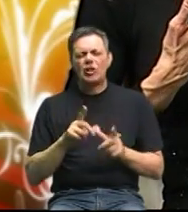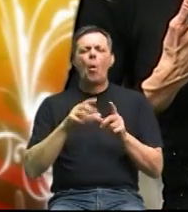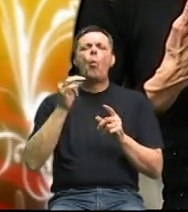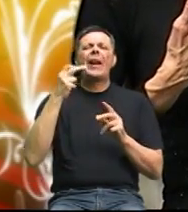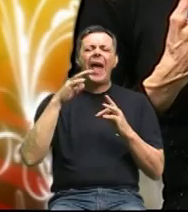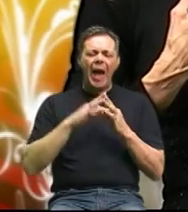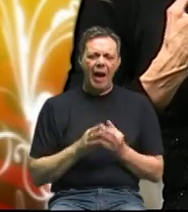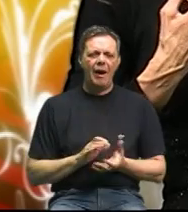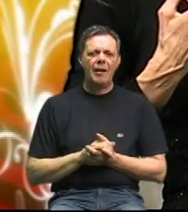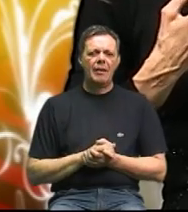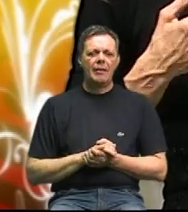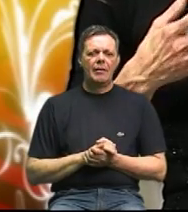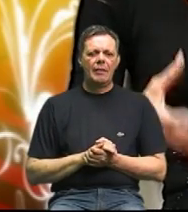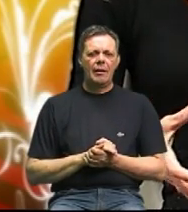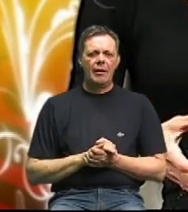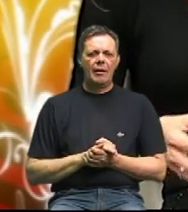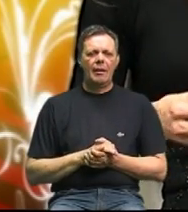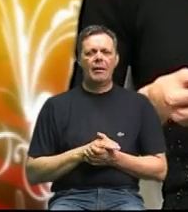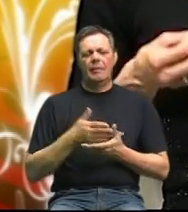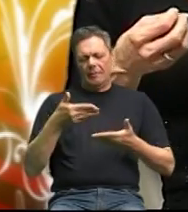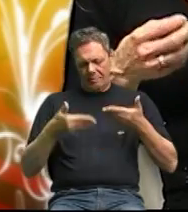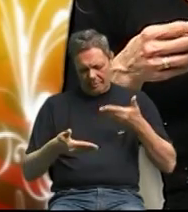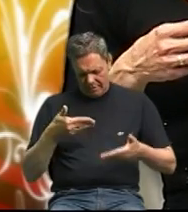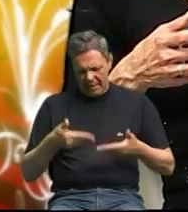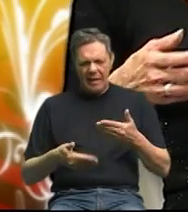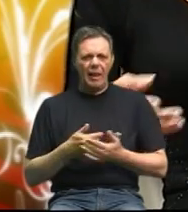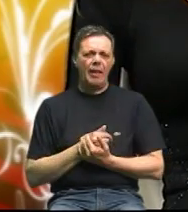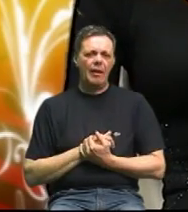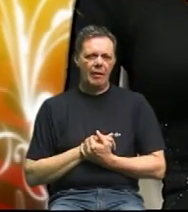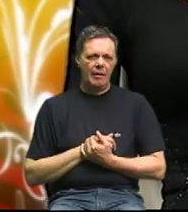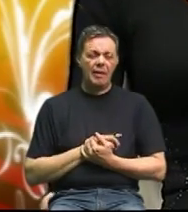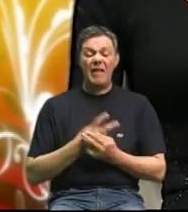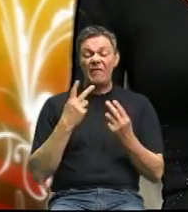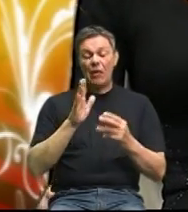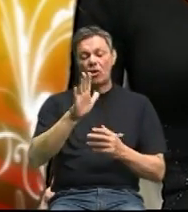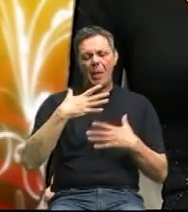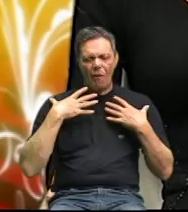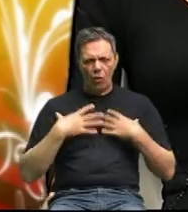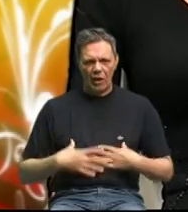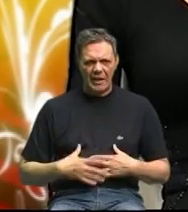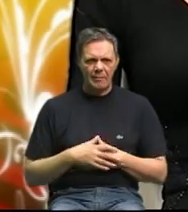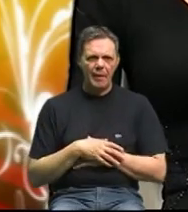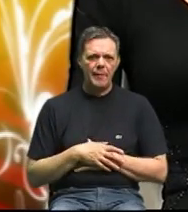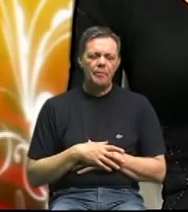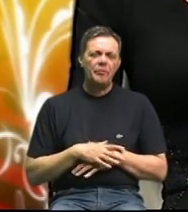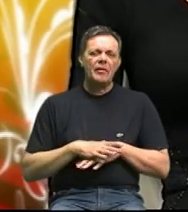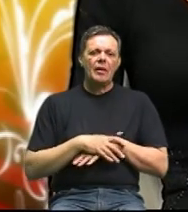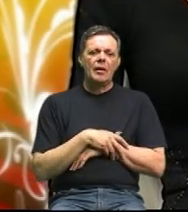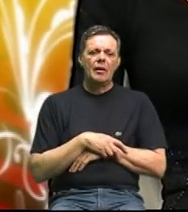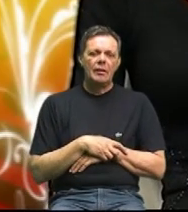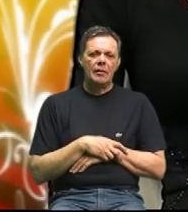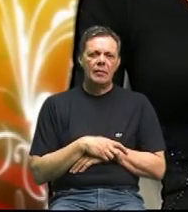kontroliše sa im vaga referentne vljednosti njegovog organizma da kompletno i sve se im